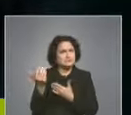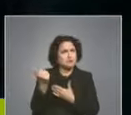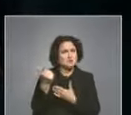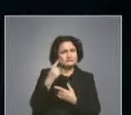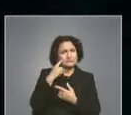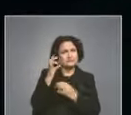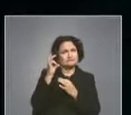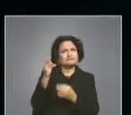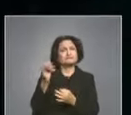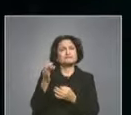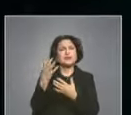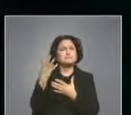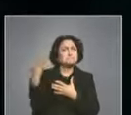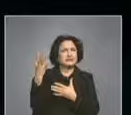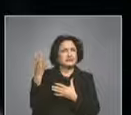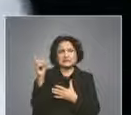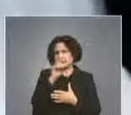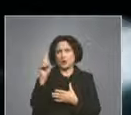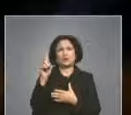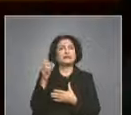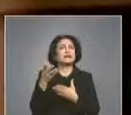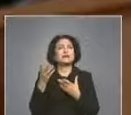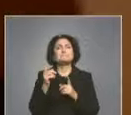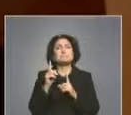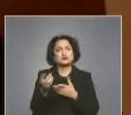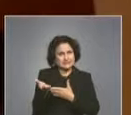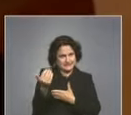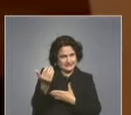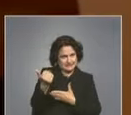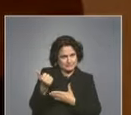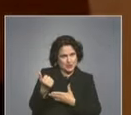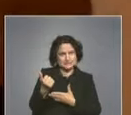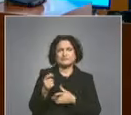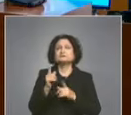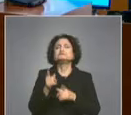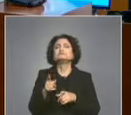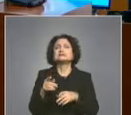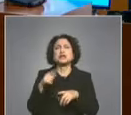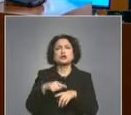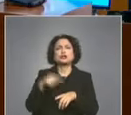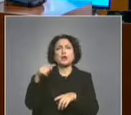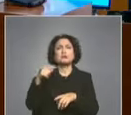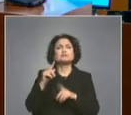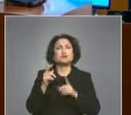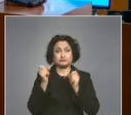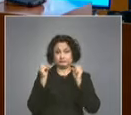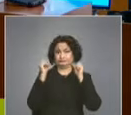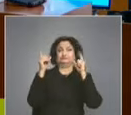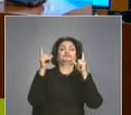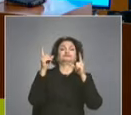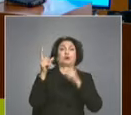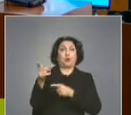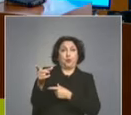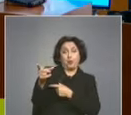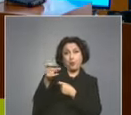Това е млад цикъл. Пет цикъл. Може да се използва и без патрони, с допир. Много ме впечатлиха уръжията,